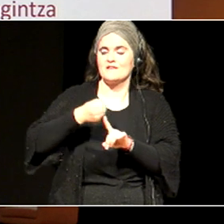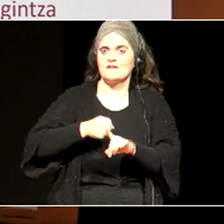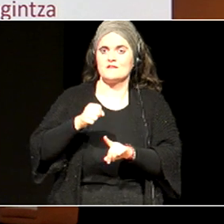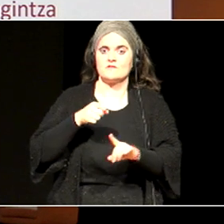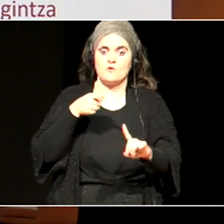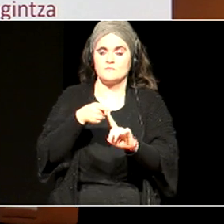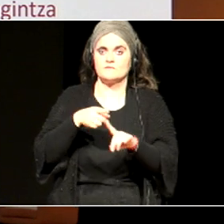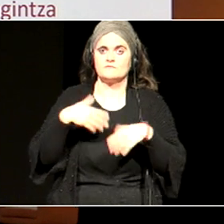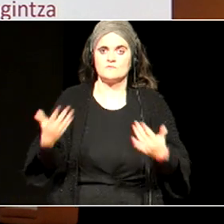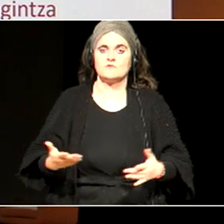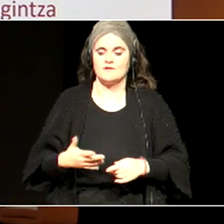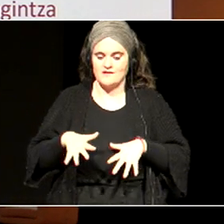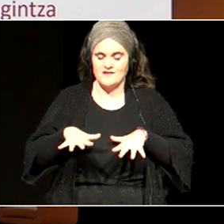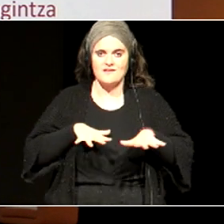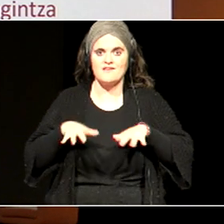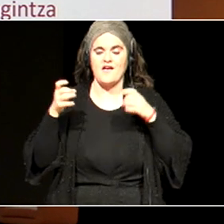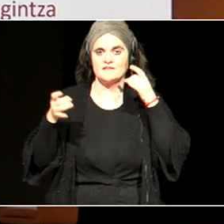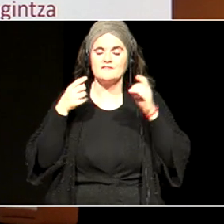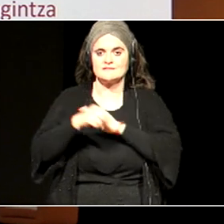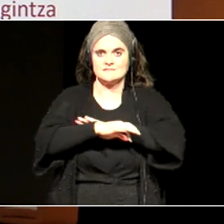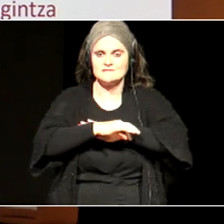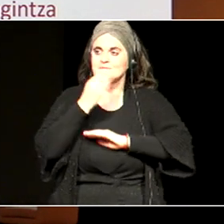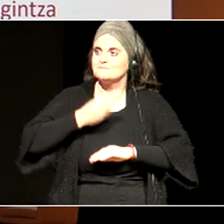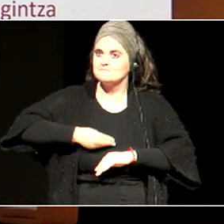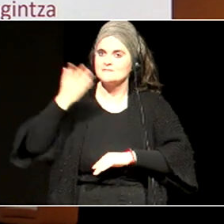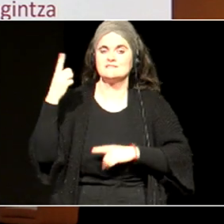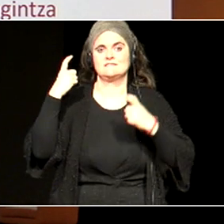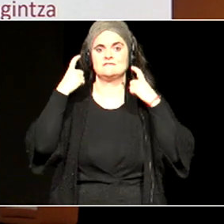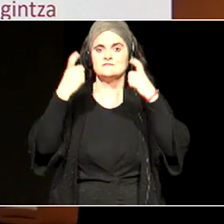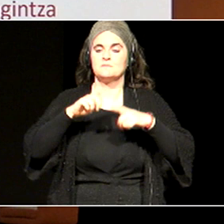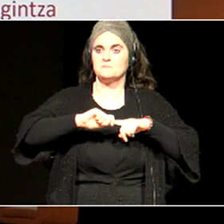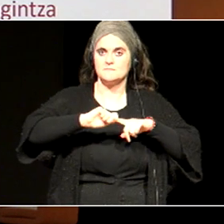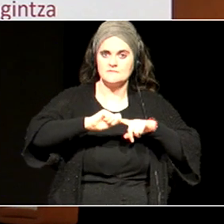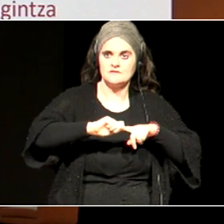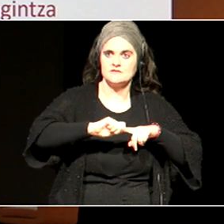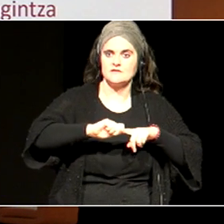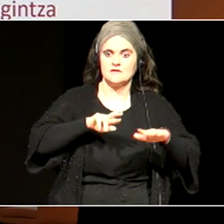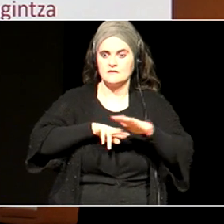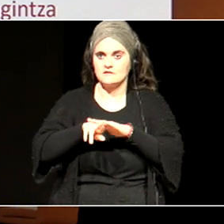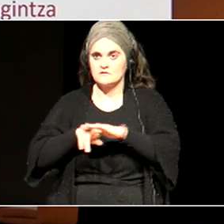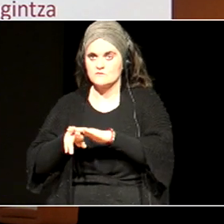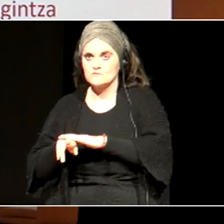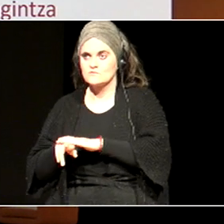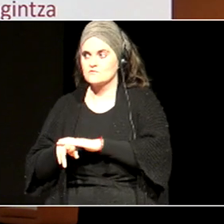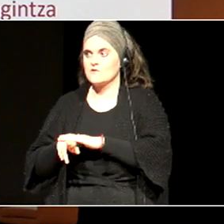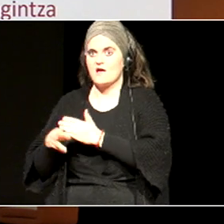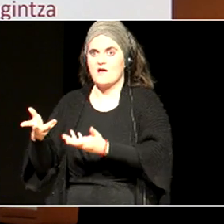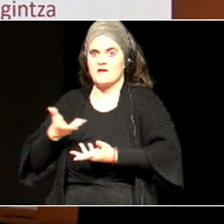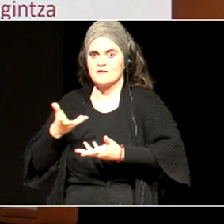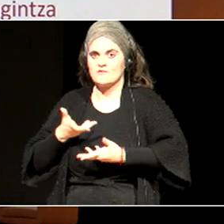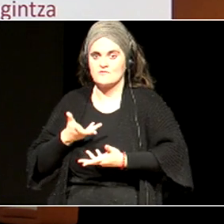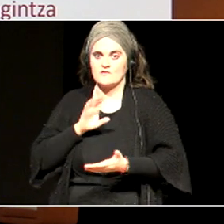oberen jarduerak, ahalik eta oberen diseinatzen, materialak, baliabideak, laguntzak ematen